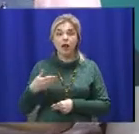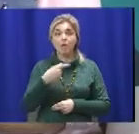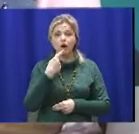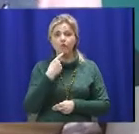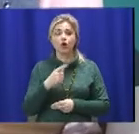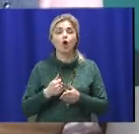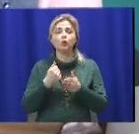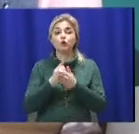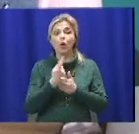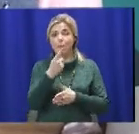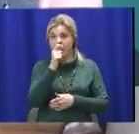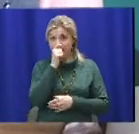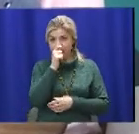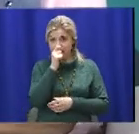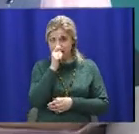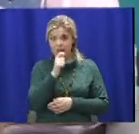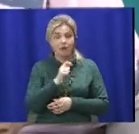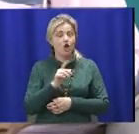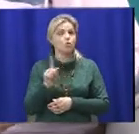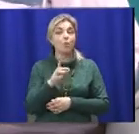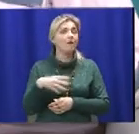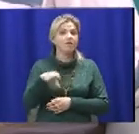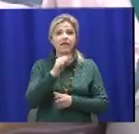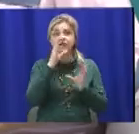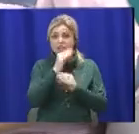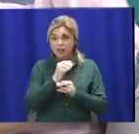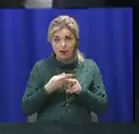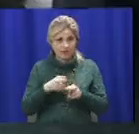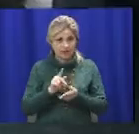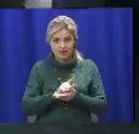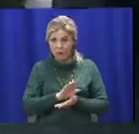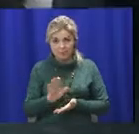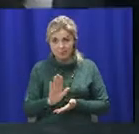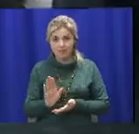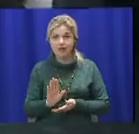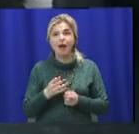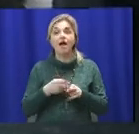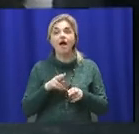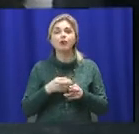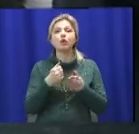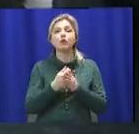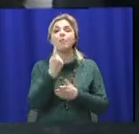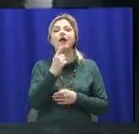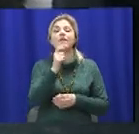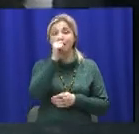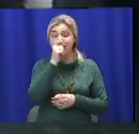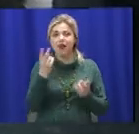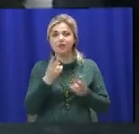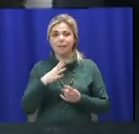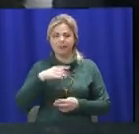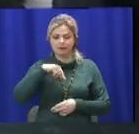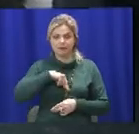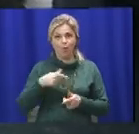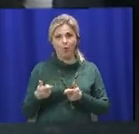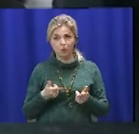встигли. Це не обов'язково? До першому квітню треба прийти в состояние внутрішньої готовності і